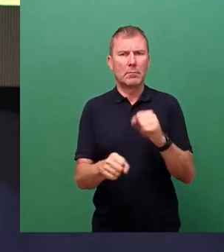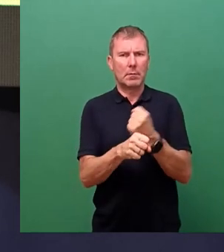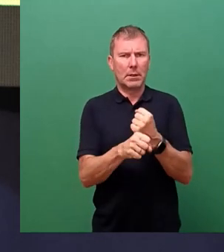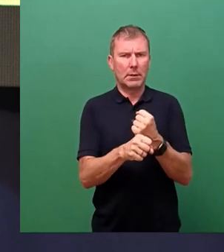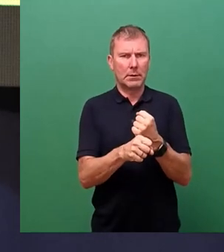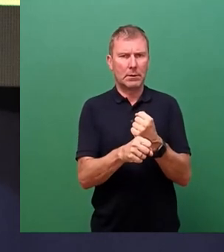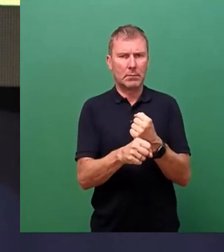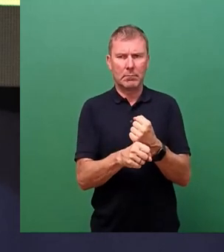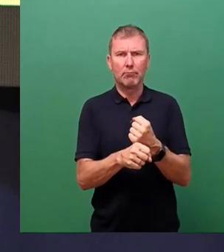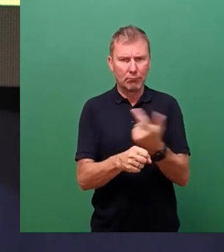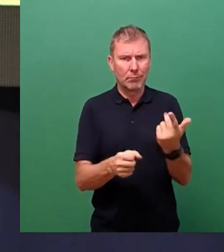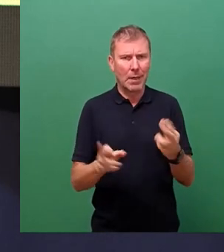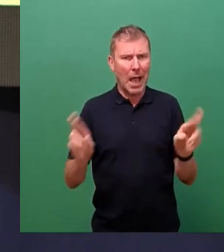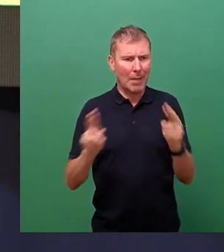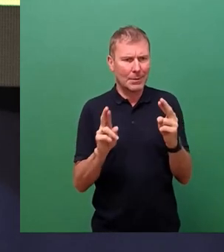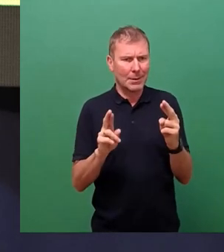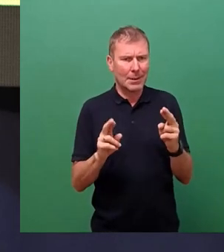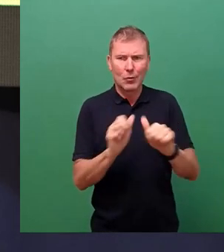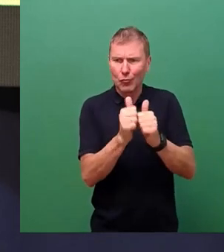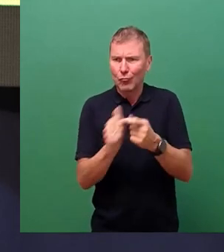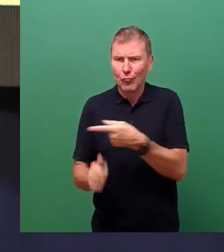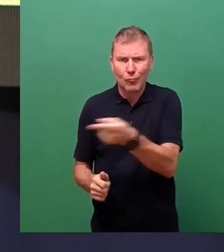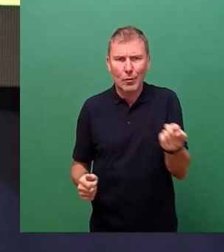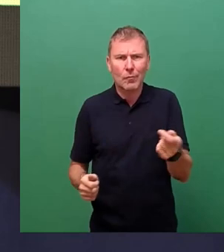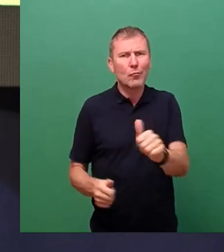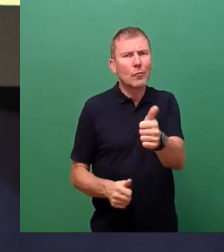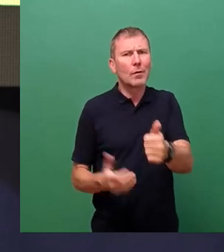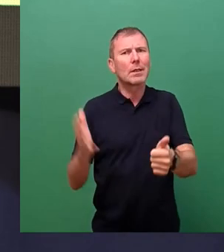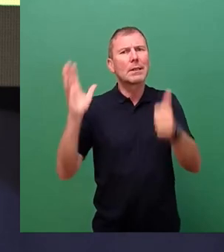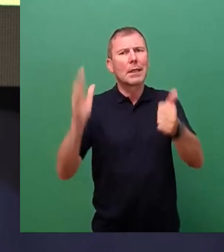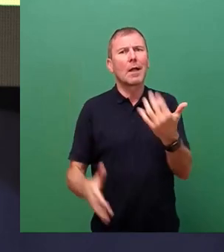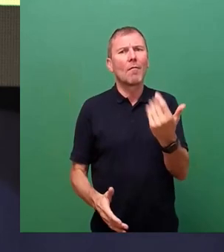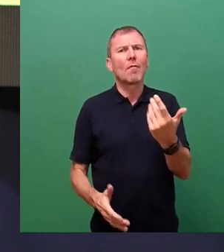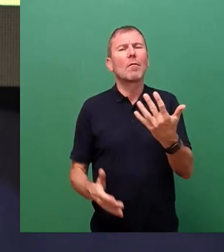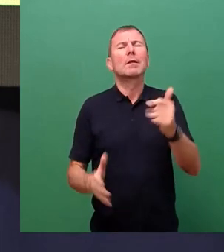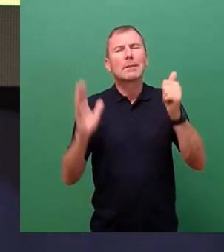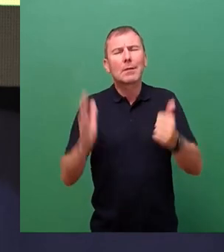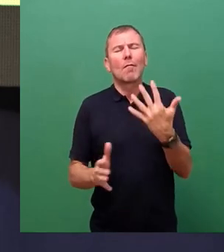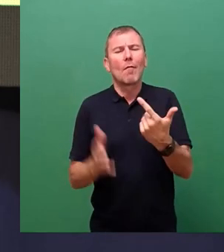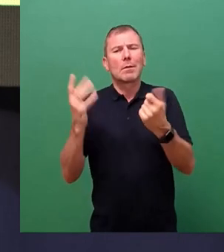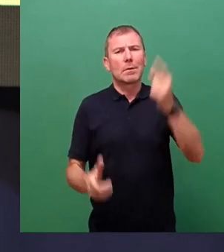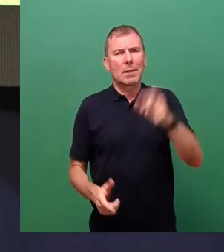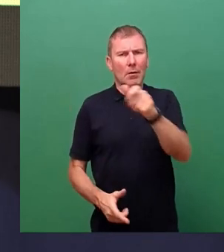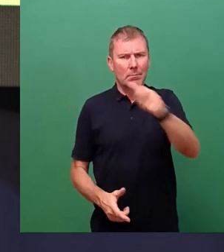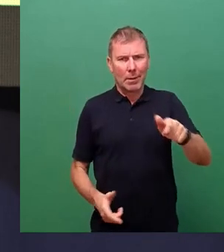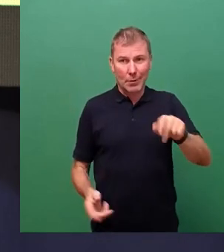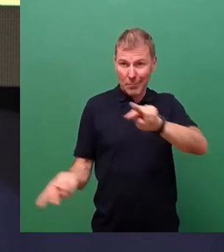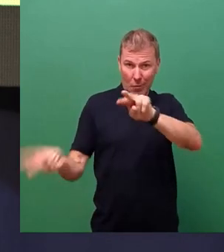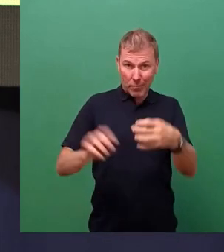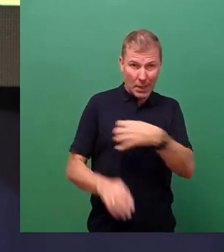aktive Sporttreiben von ca. 675.000 Menschen. Bricht man das runter auf Dresden